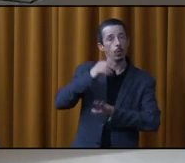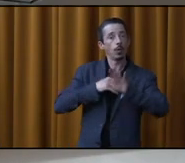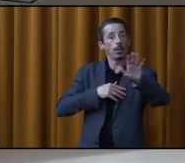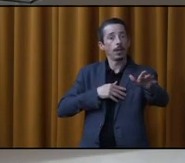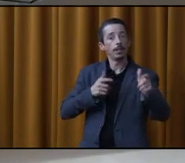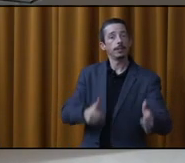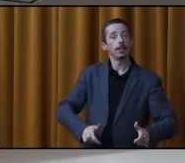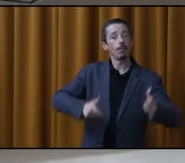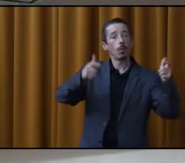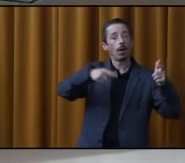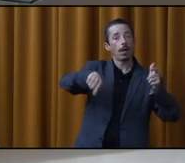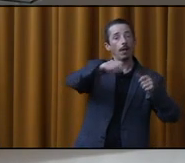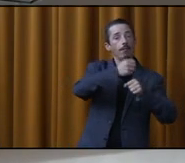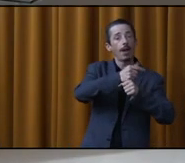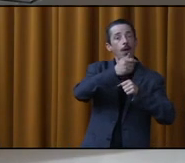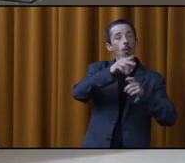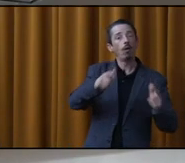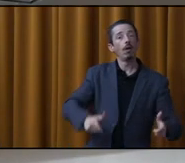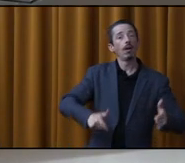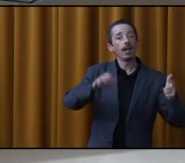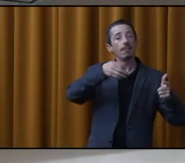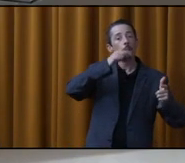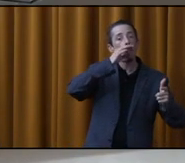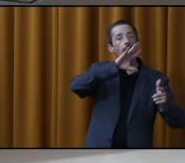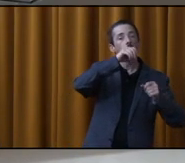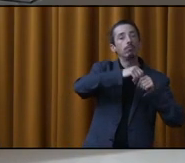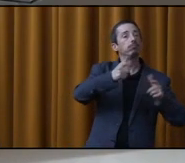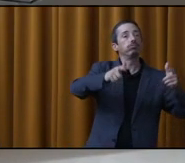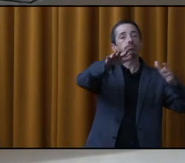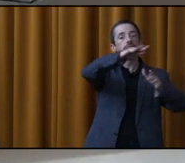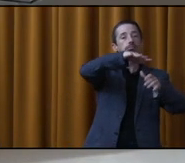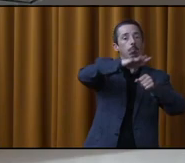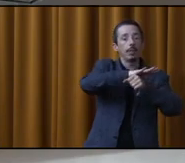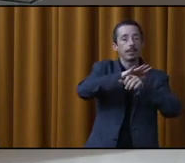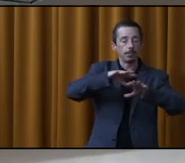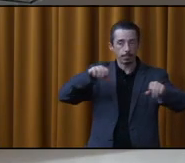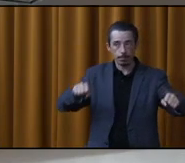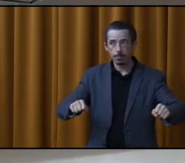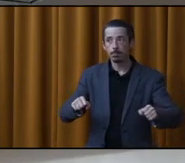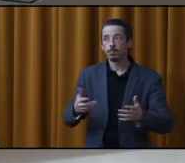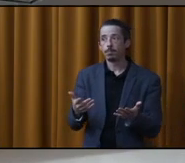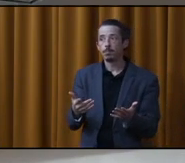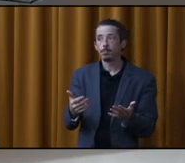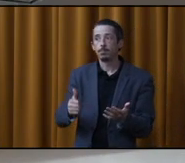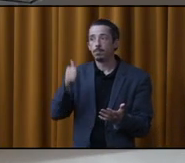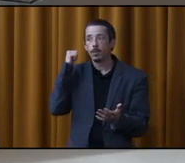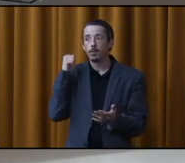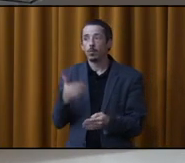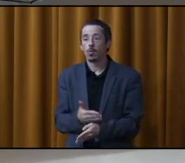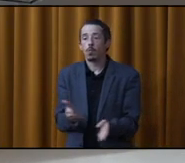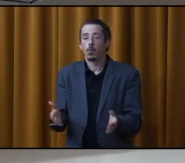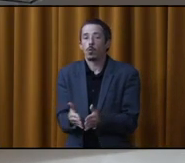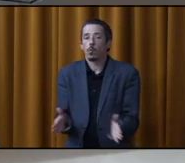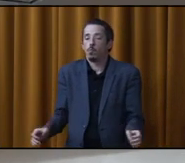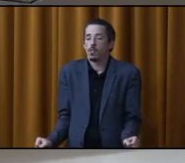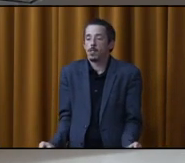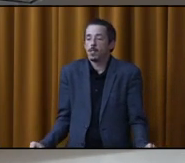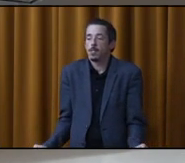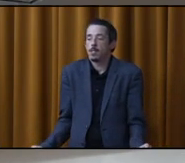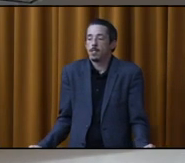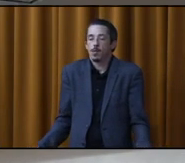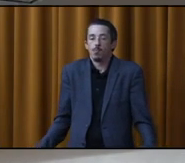pour l'édifice que l'ARCO a fait, Café Morgan et question. On se rend compte, dans le cours arrière, les autos, on ouvre la porte et on frappe l'autre à côté.